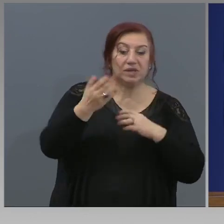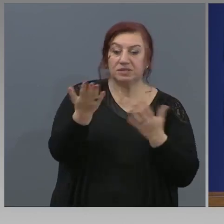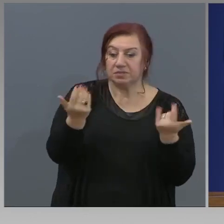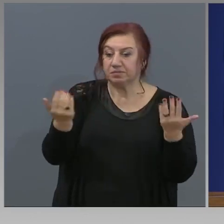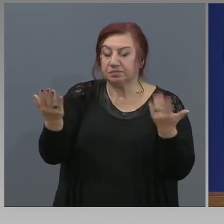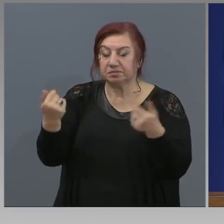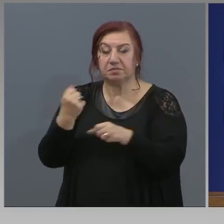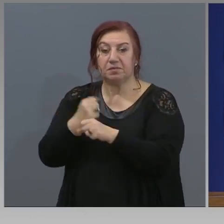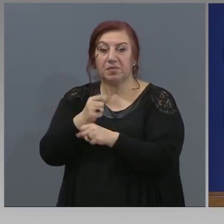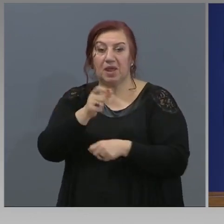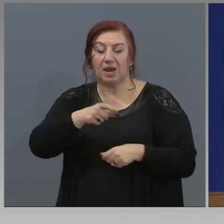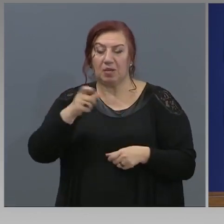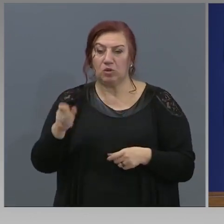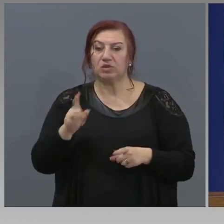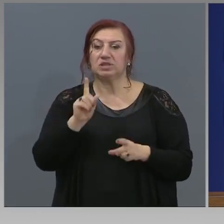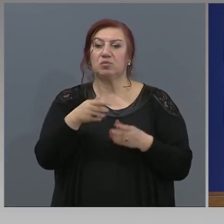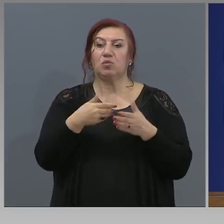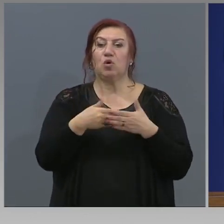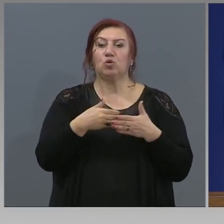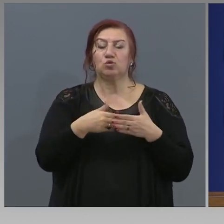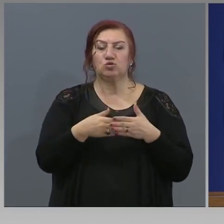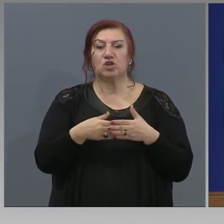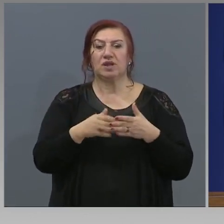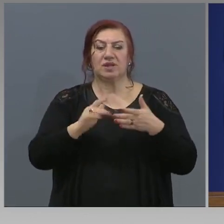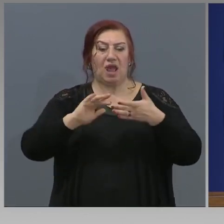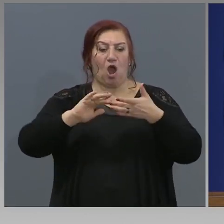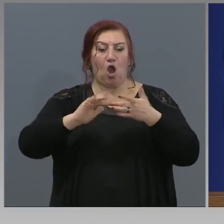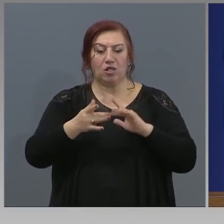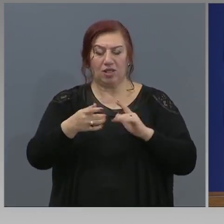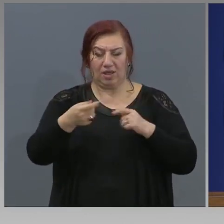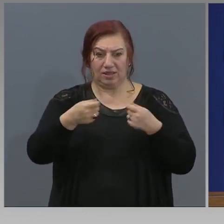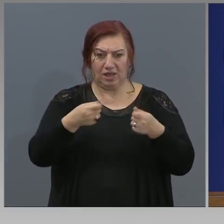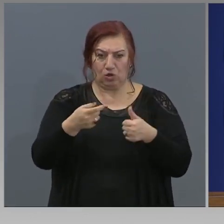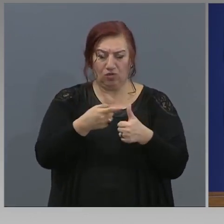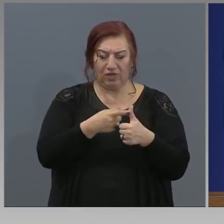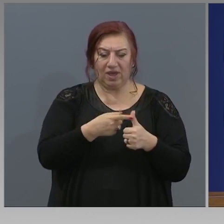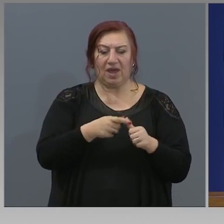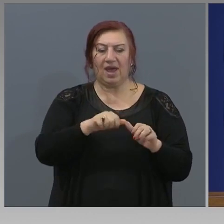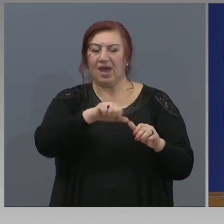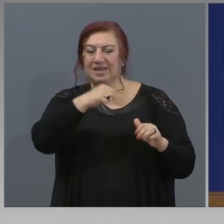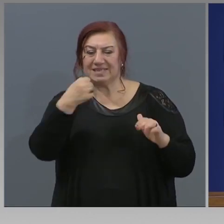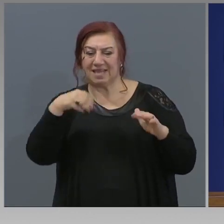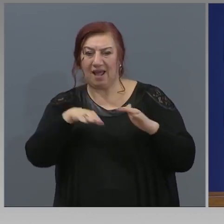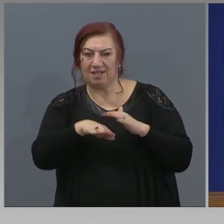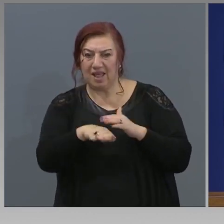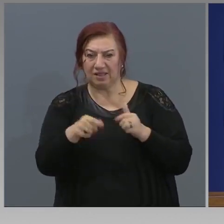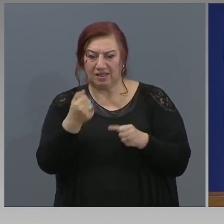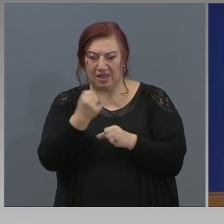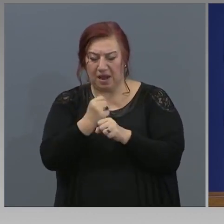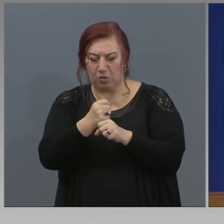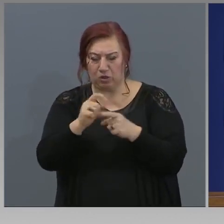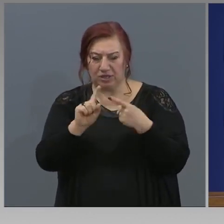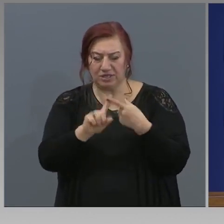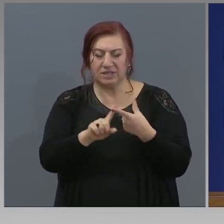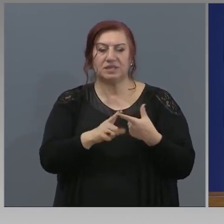особено по отношение на онлайн търговиите, на складовите по-още, на